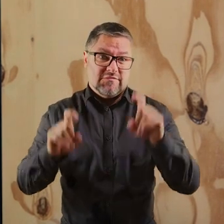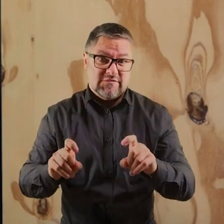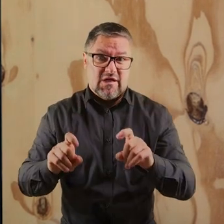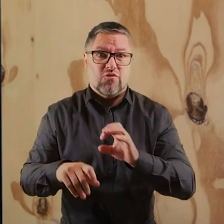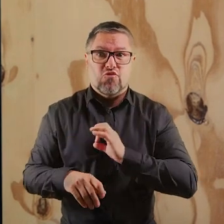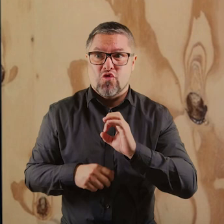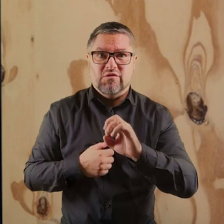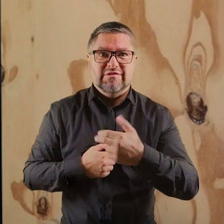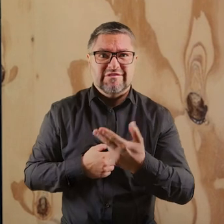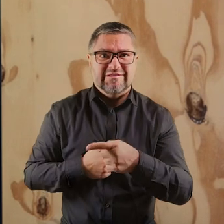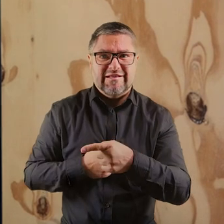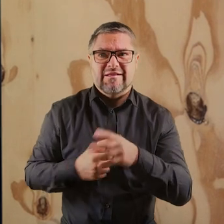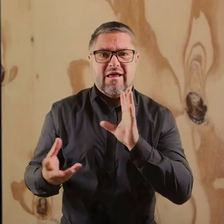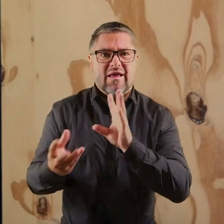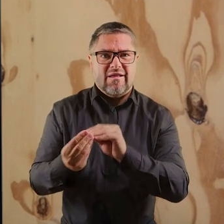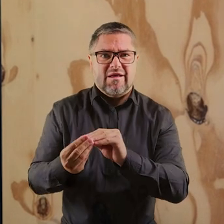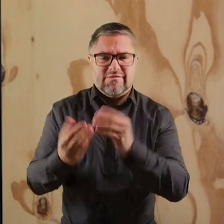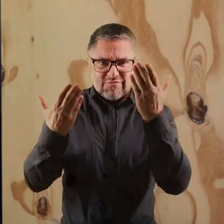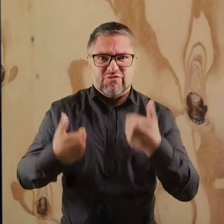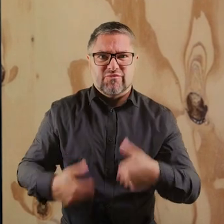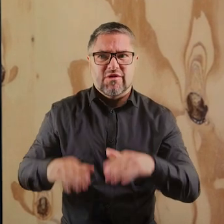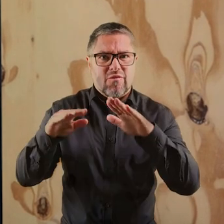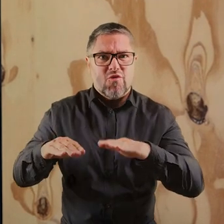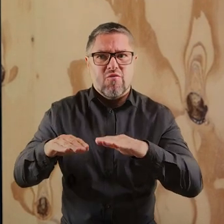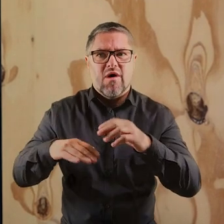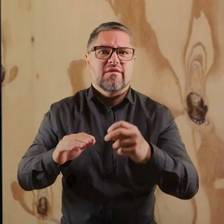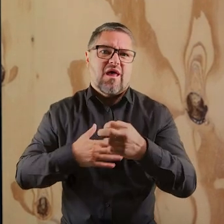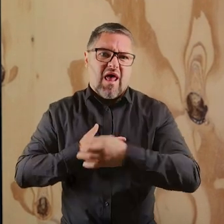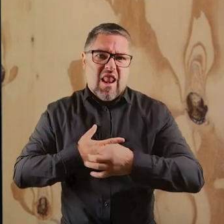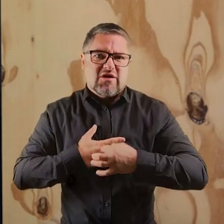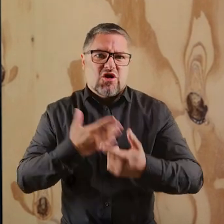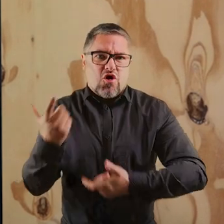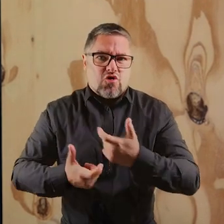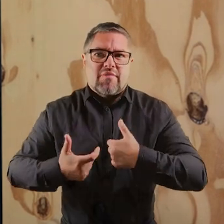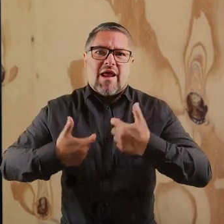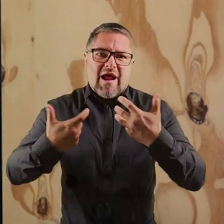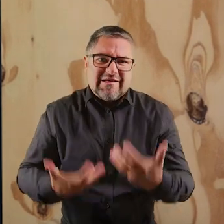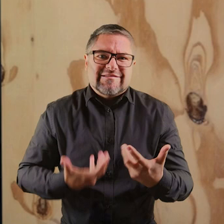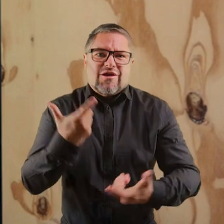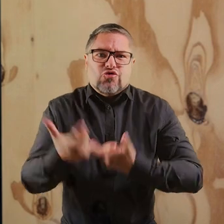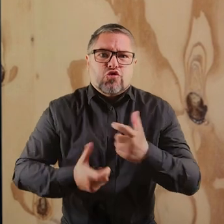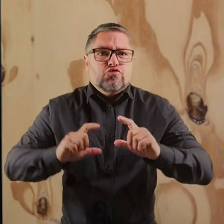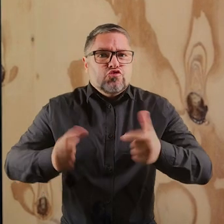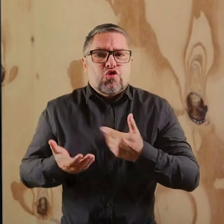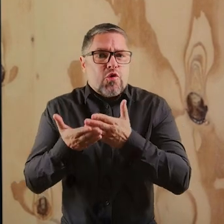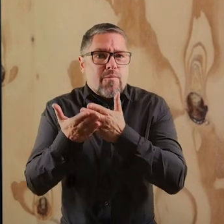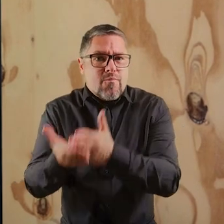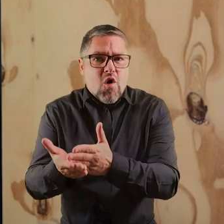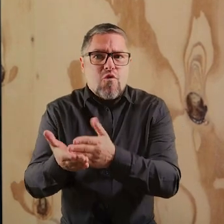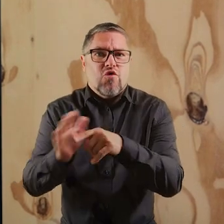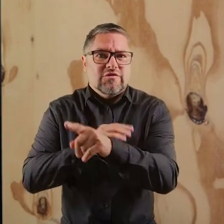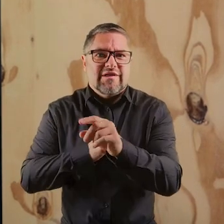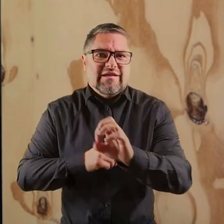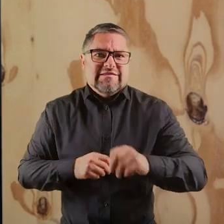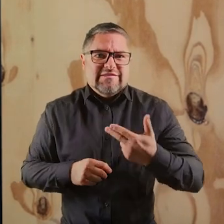proces leczenia z własnym dzieckiem, to chcę coś zrobić i w jakiś sposób jemu pomóc, żeby nam też jako rodzinie